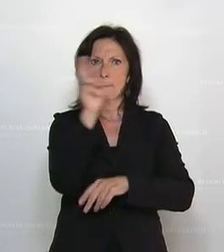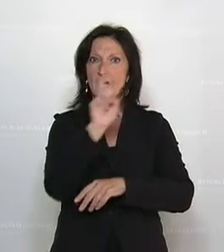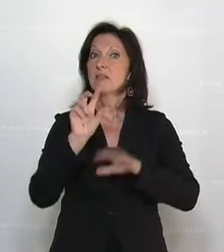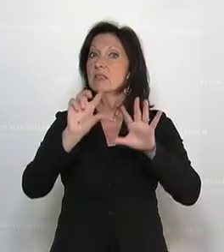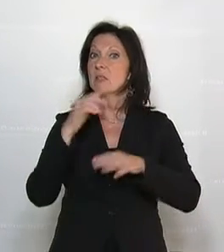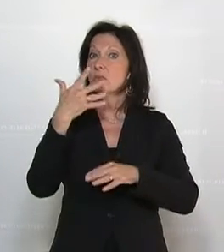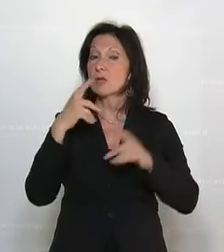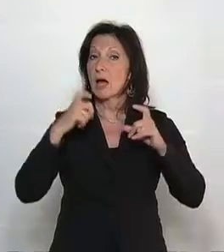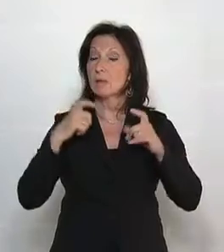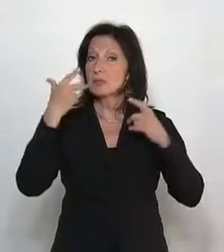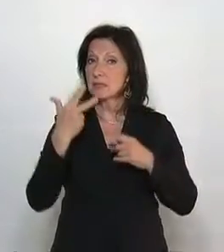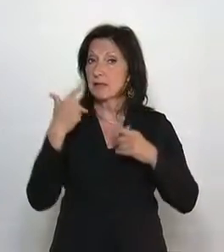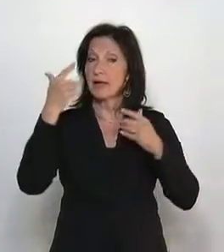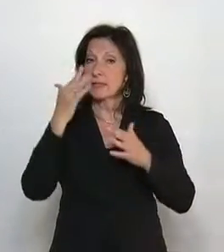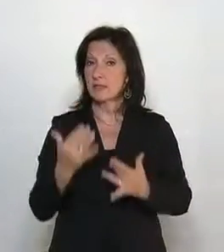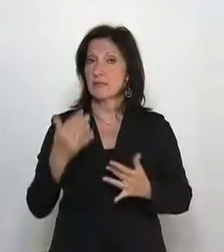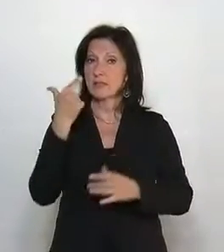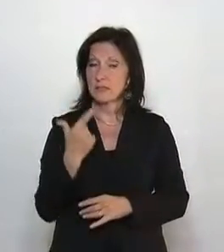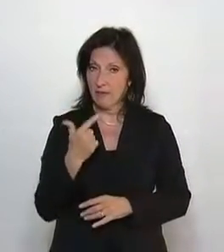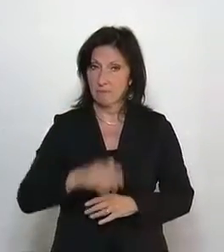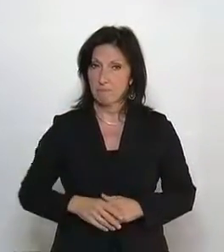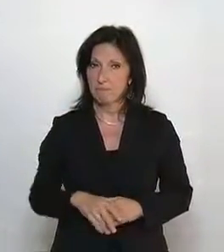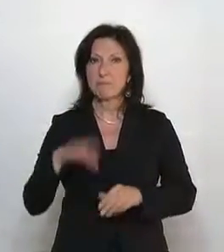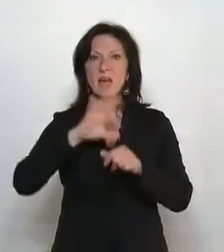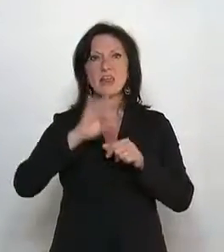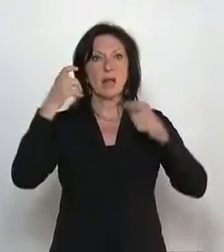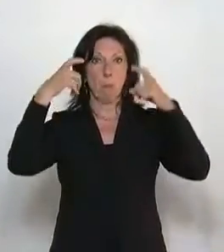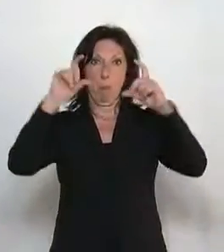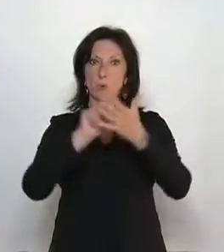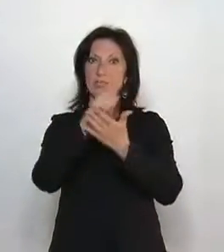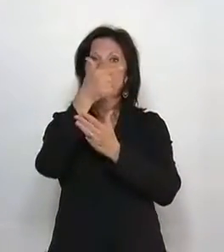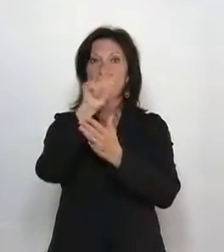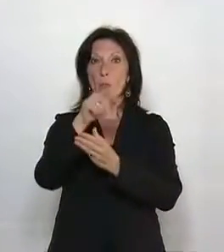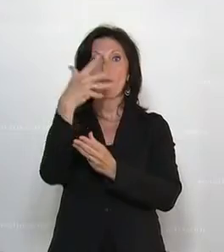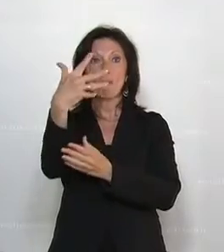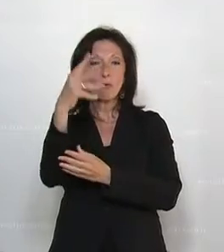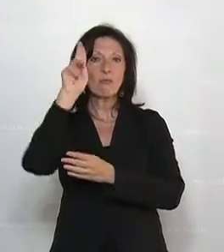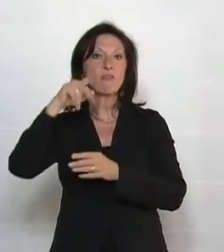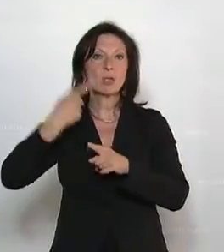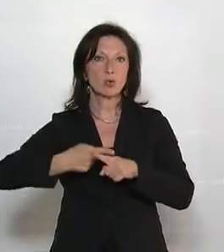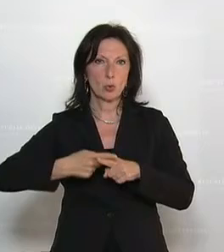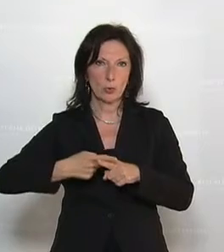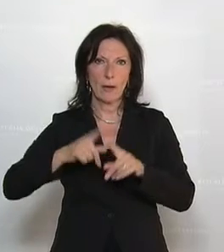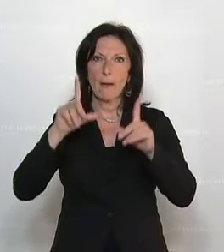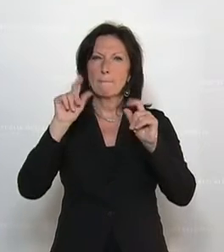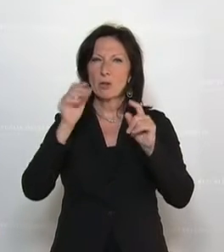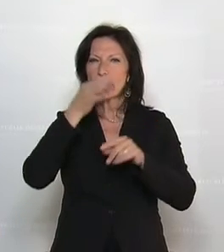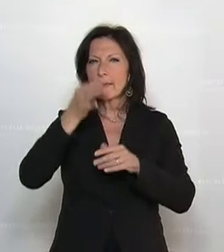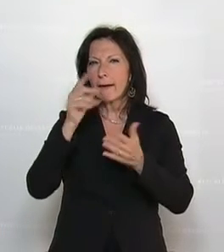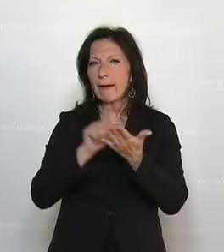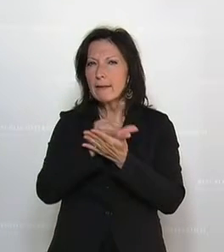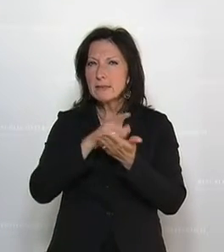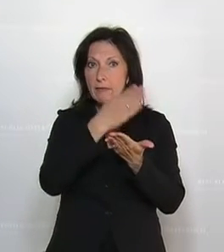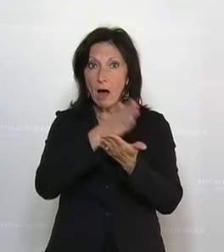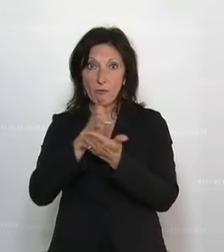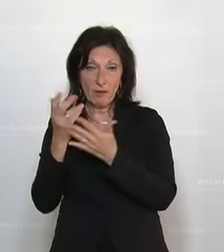Absatz 3 der Ziffer 2 der Geschäftsordnung wurde in Tagesblockzeit von 2,5 Wiener Stunden vereinbart, sodass sich folgende Redezeiten